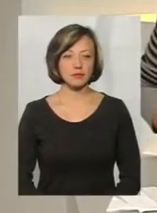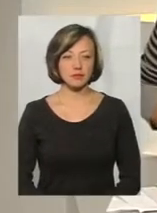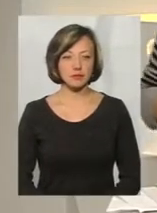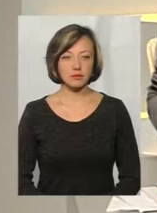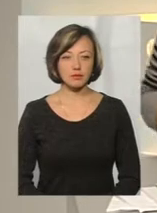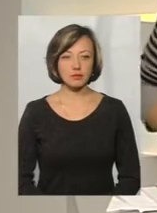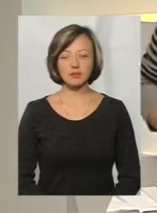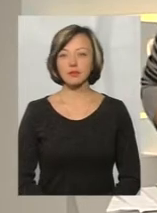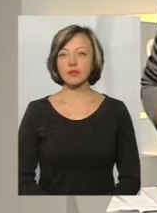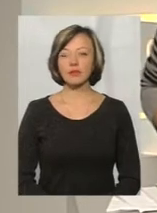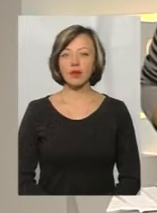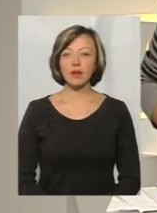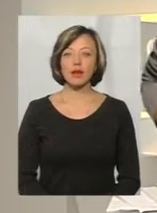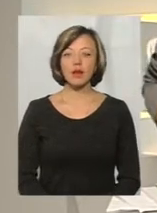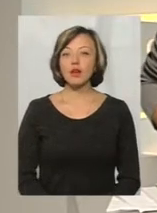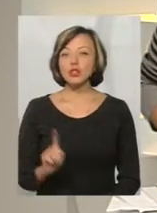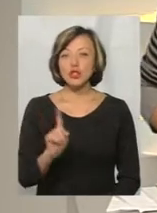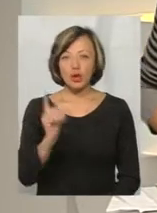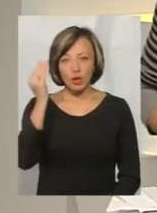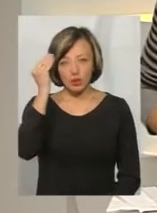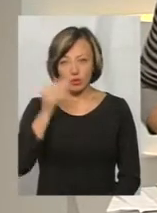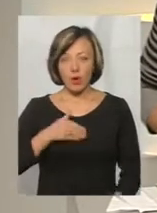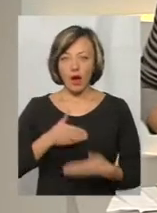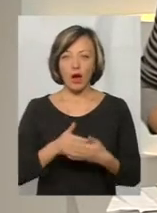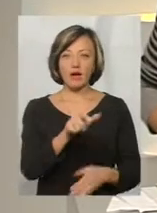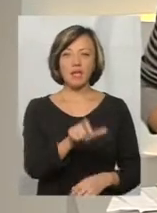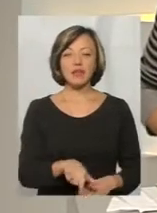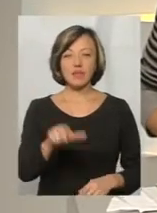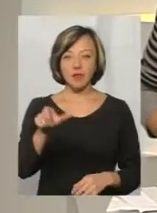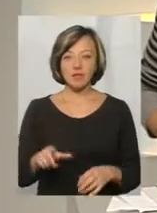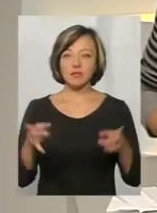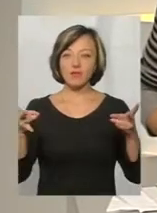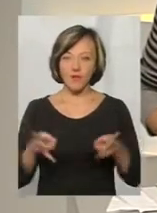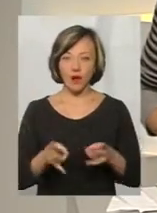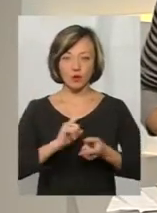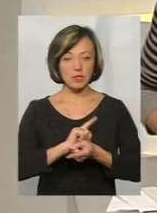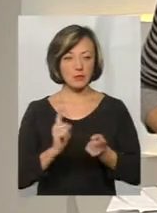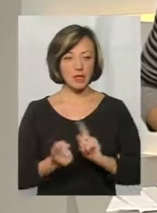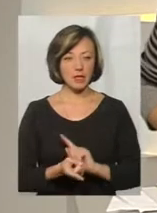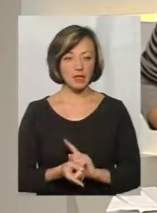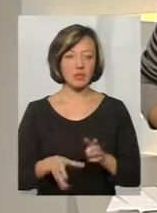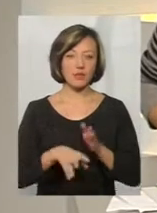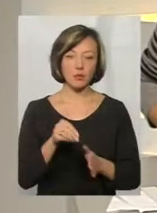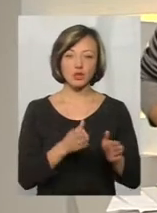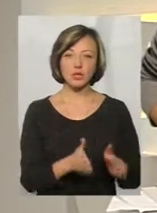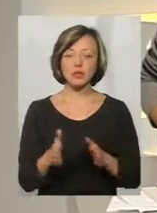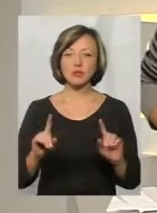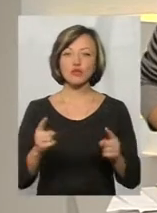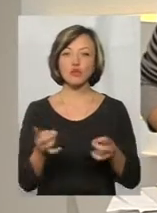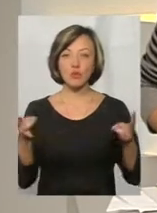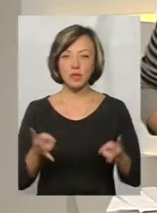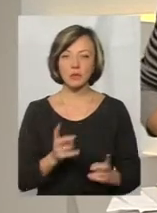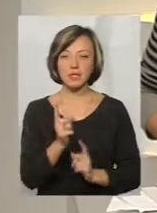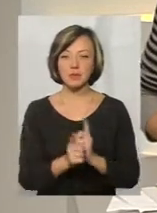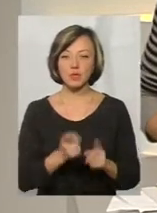Власне, що на думку громадських активістів, варто змінити в виборчій системі. Чому потрібні